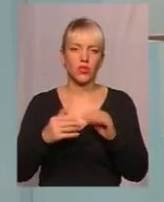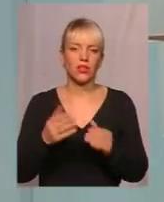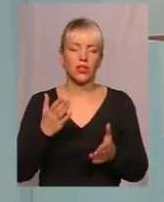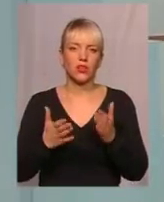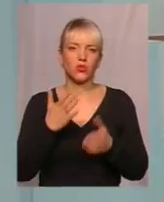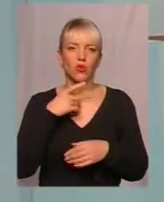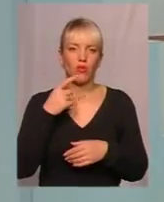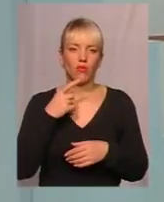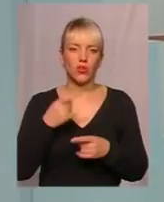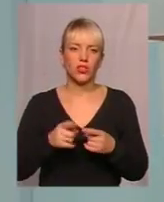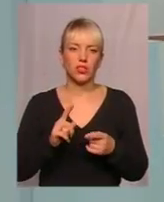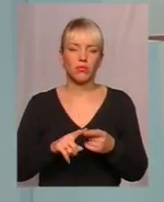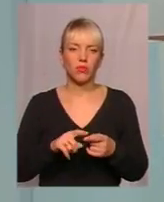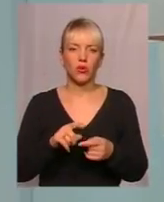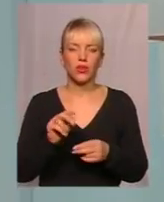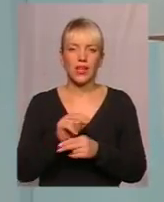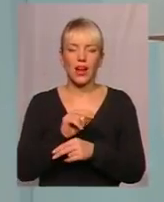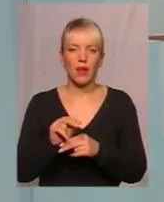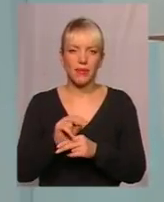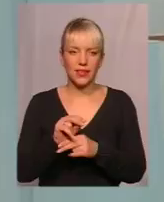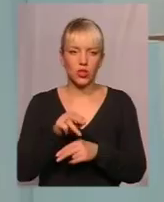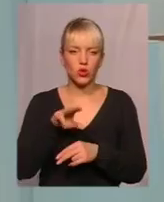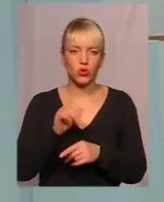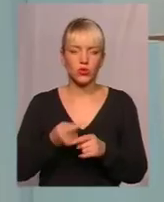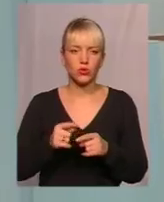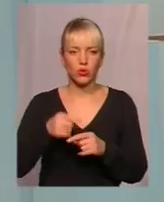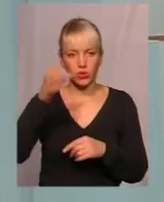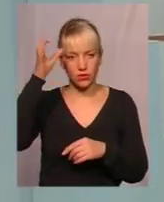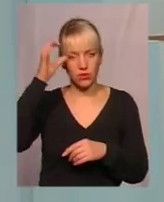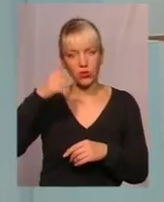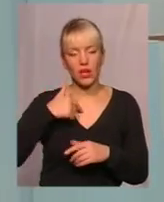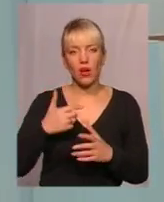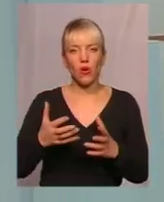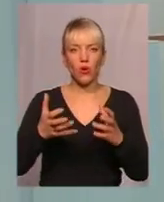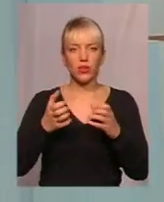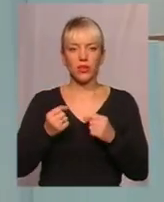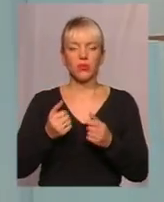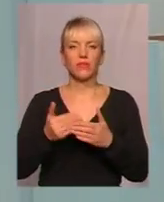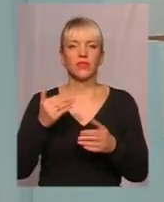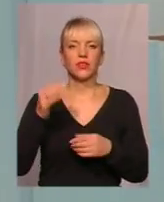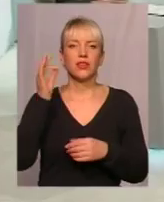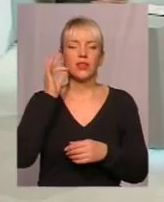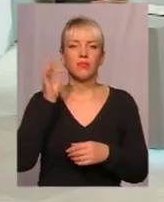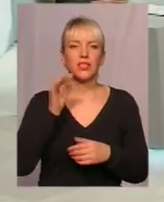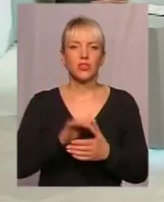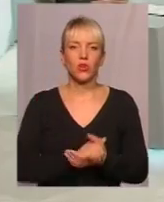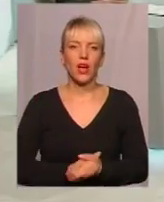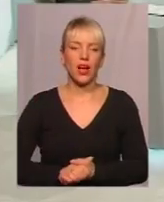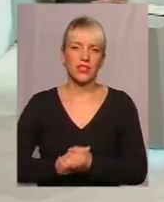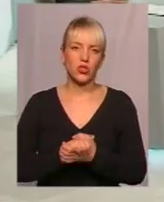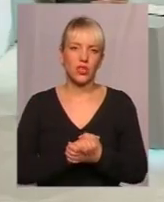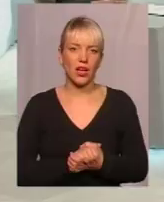говорити про сентплейтерапію, то цю освіту, до прикладу, я отримувала від німецької асоціації сентплейтерапії.